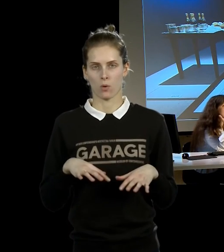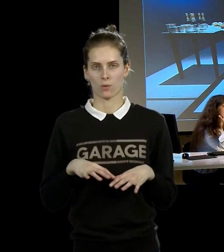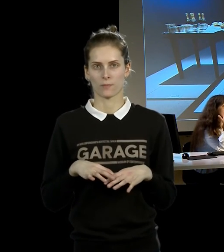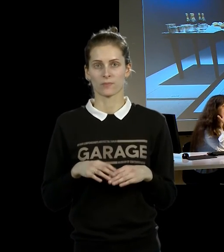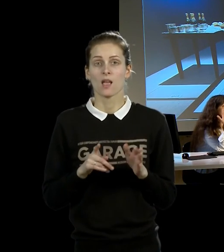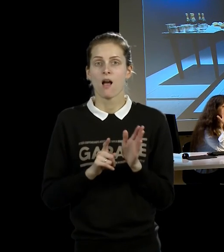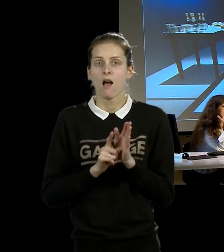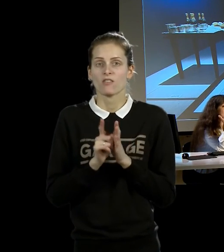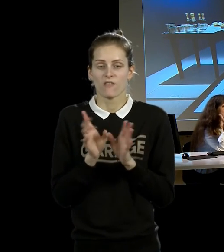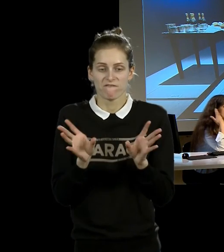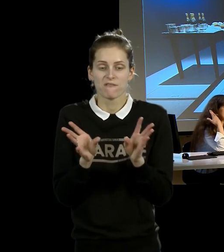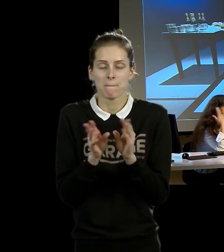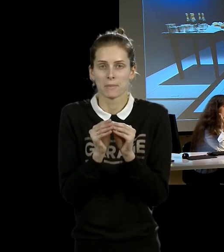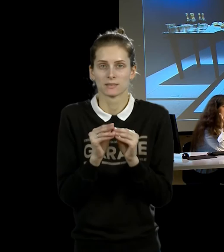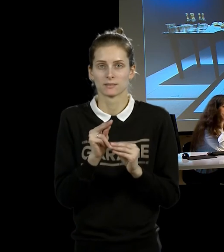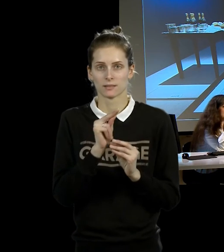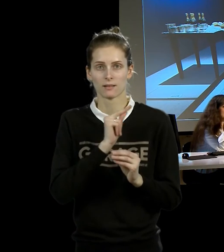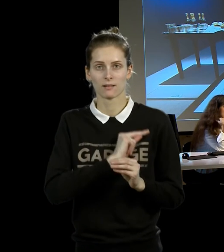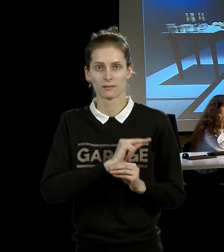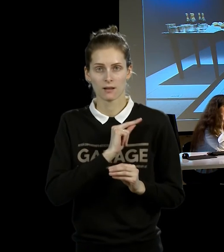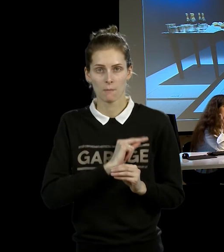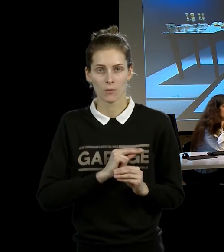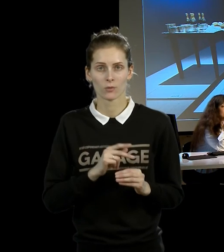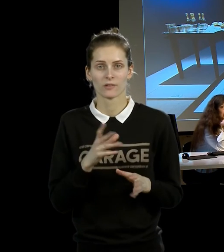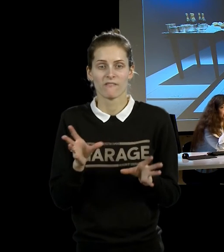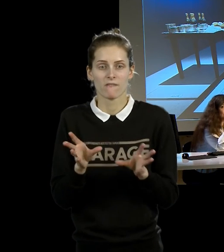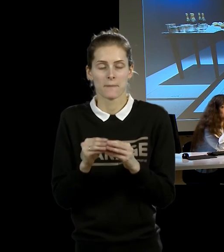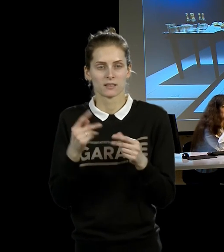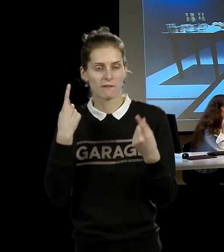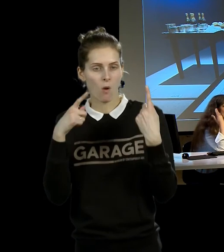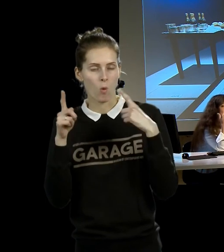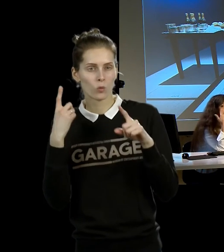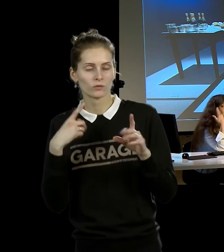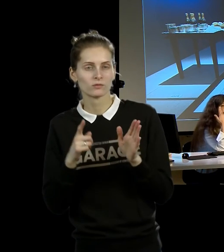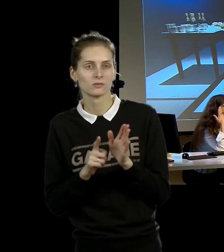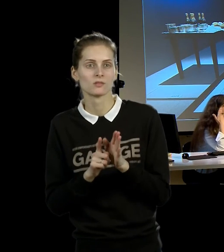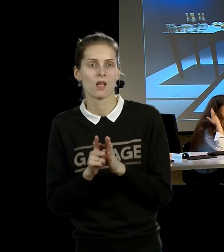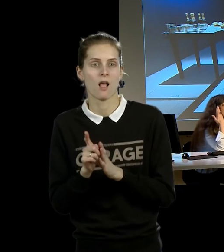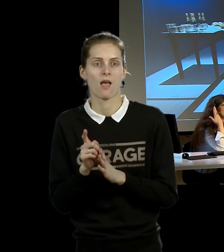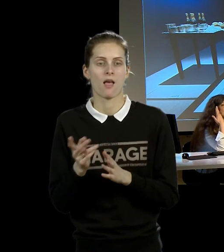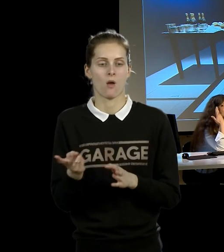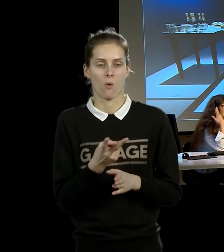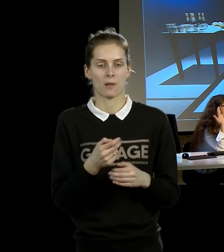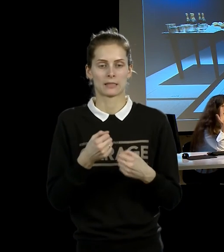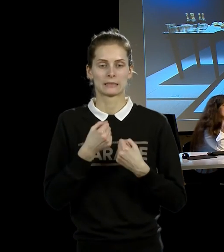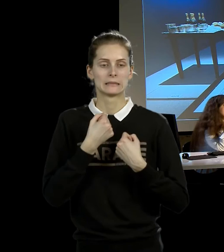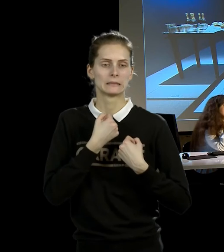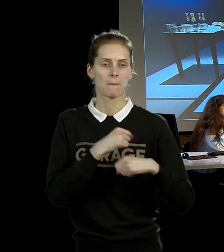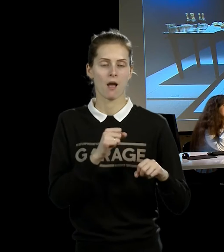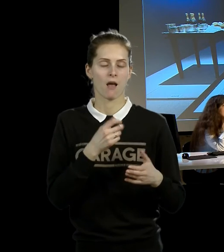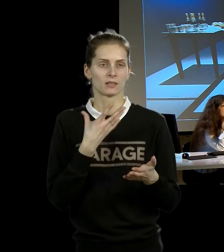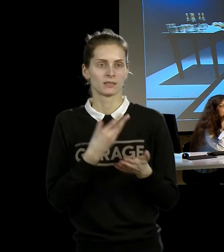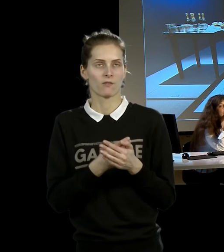от своей памяти. Нету Марина Абрамовича, они каждый сделал все свои перформансы, закончил все свои личные творческие дела